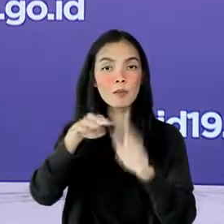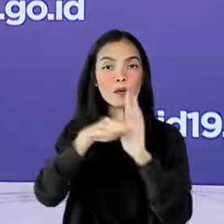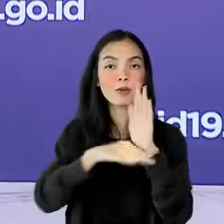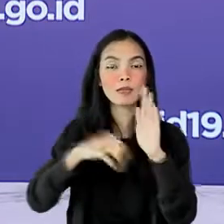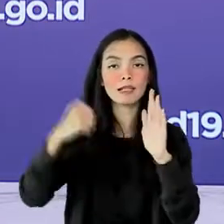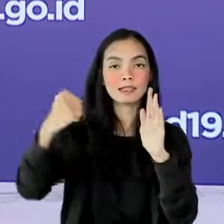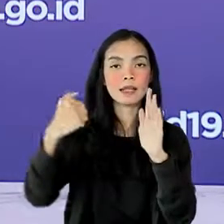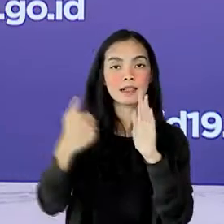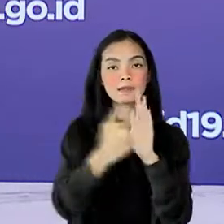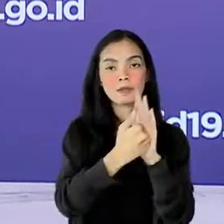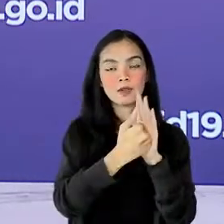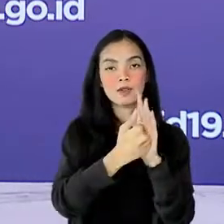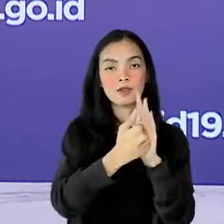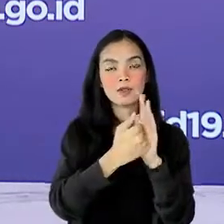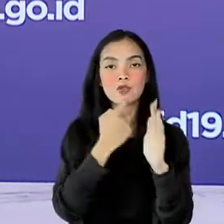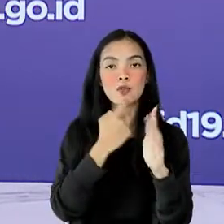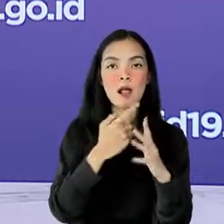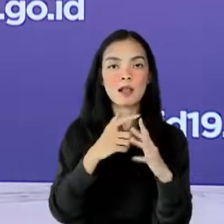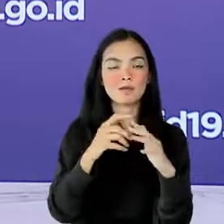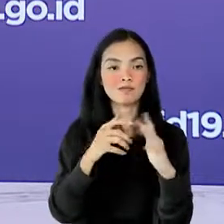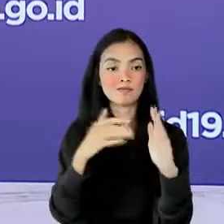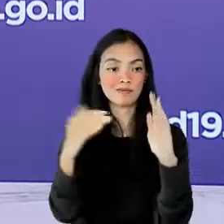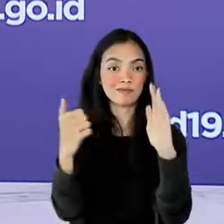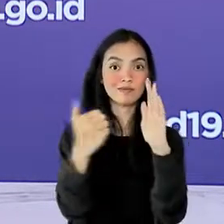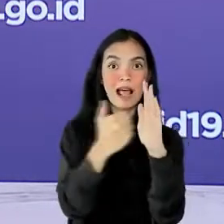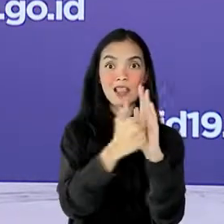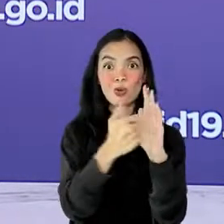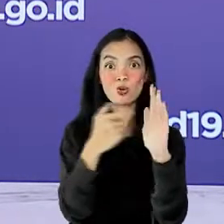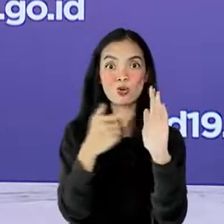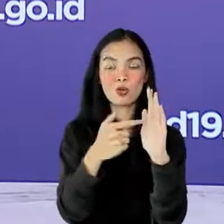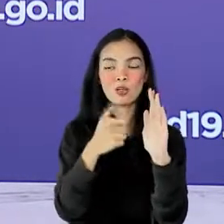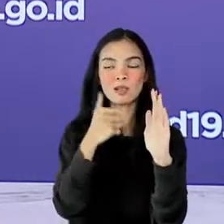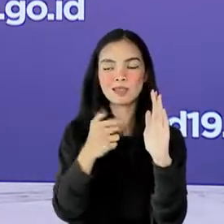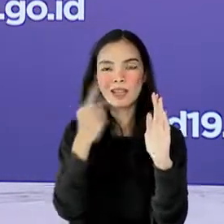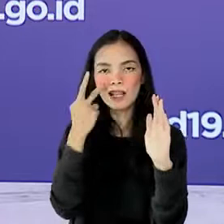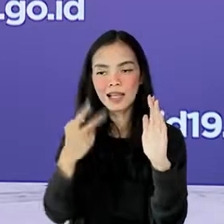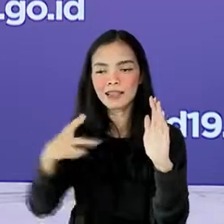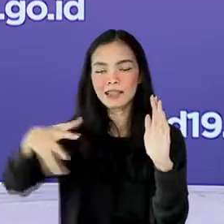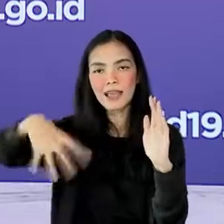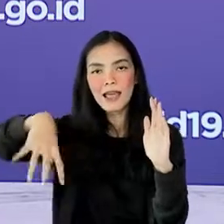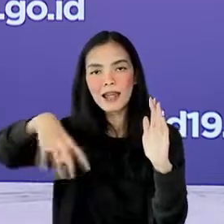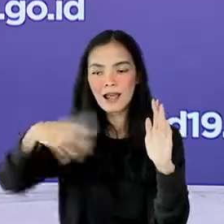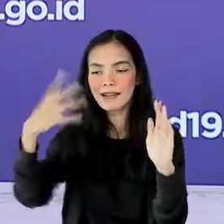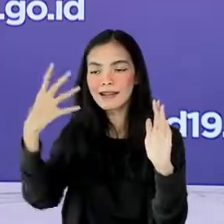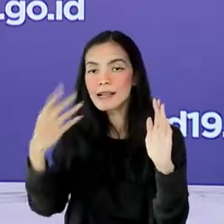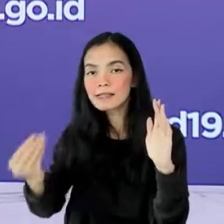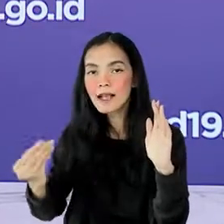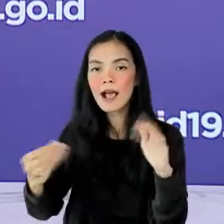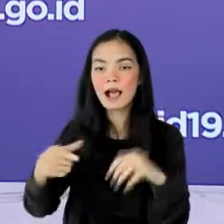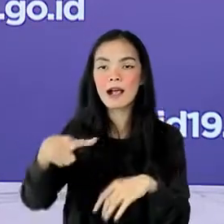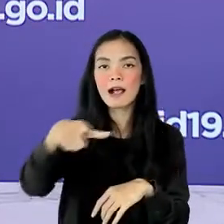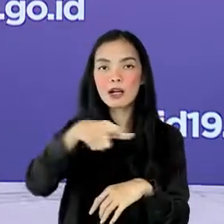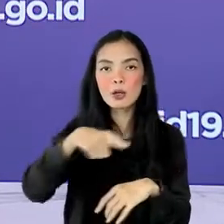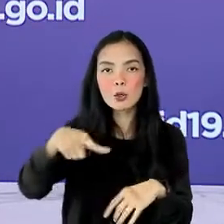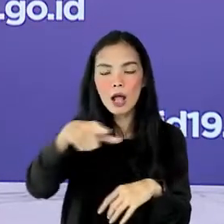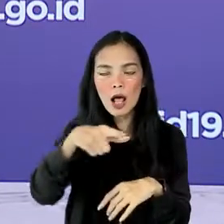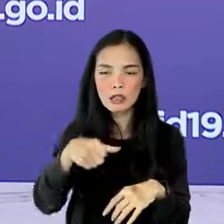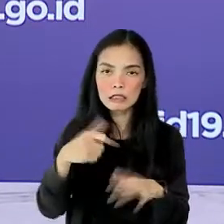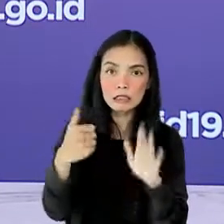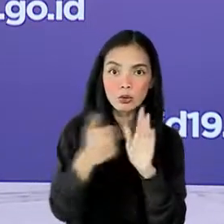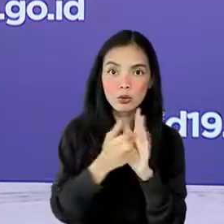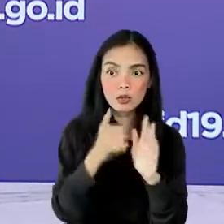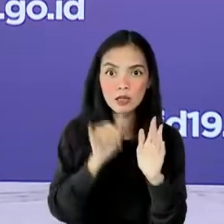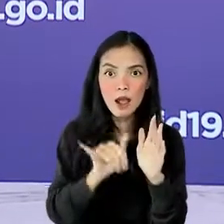sebaran. Kepatuan dapat dipantau hingga tingkat desa atau kelurahan. Untuk itu tidak ada lagi